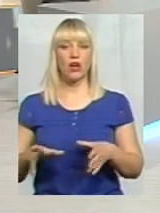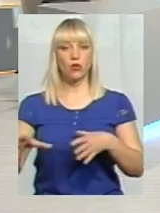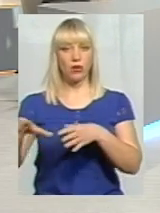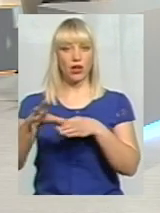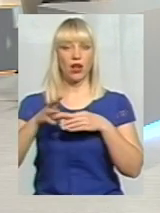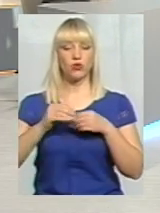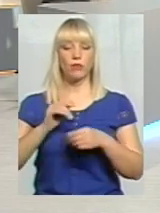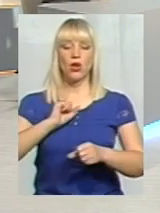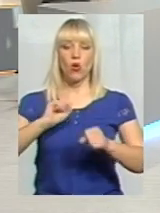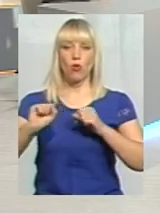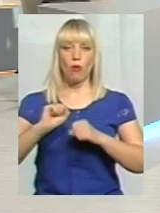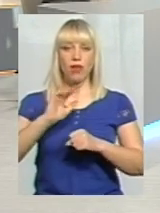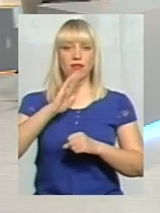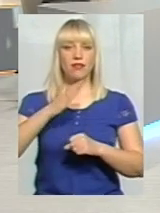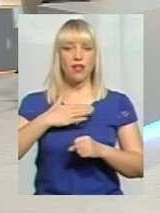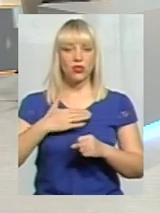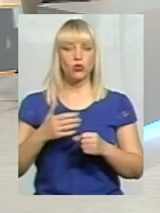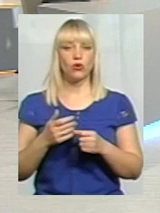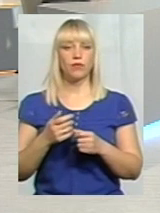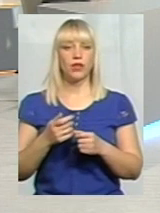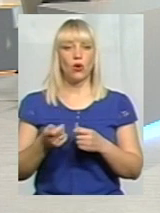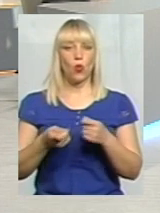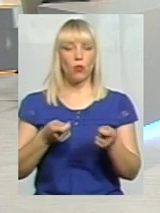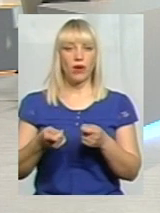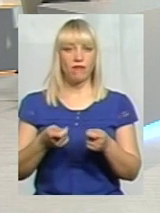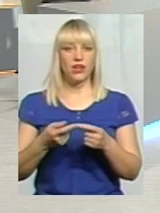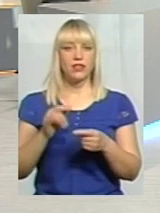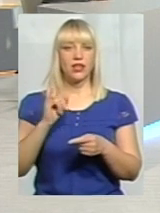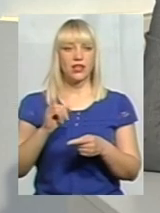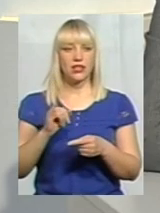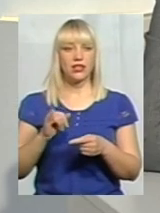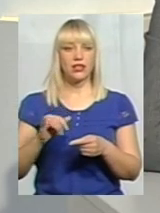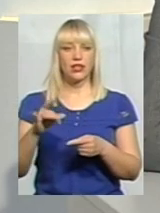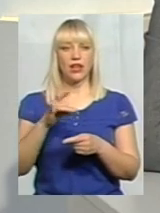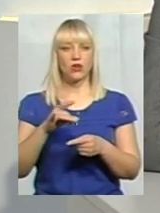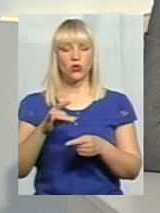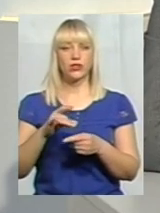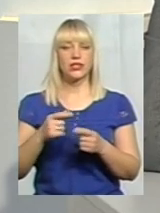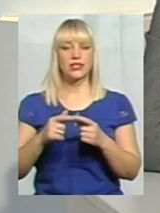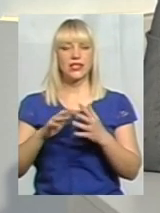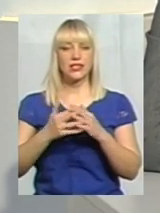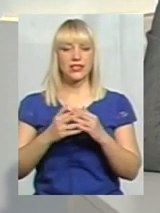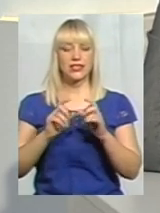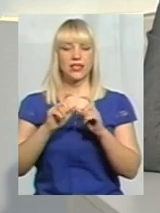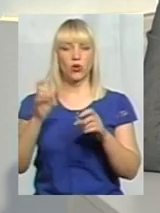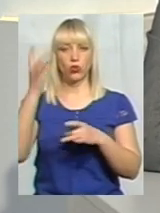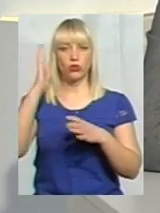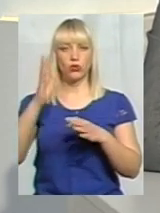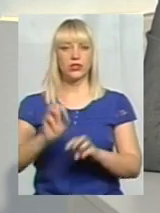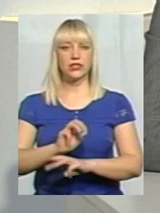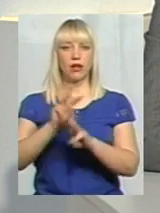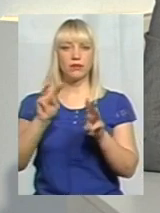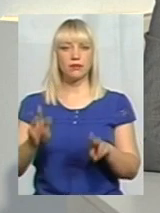управління, і керівники обласного підтримування, районних установ, сільських закладів культури, будуть забезпечити